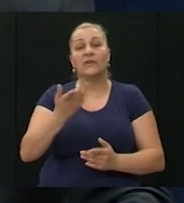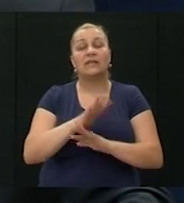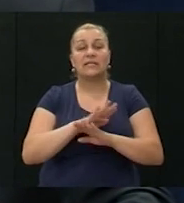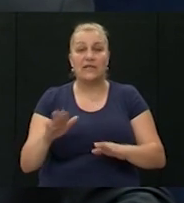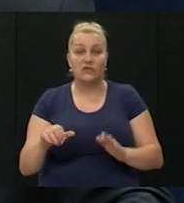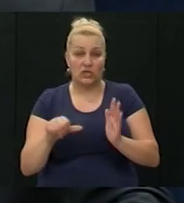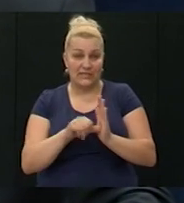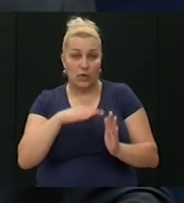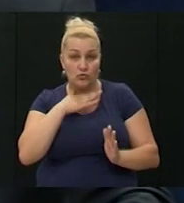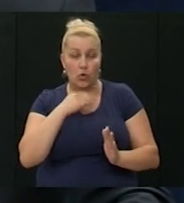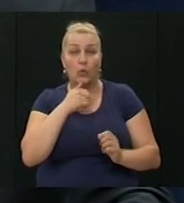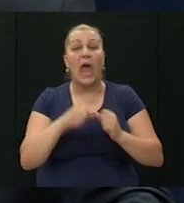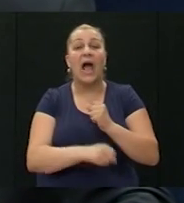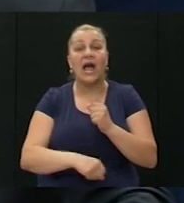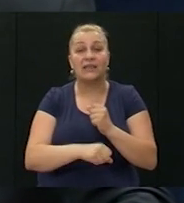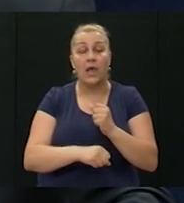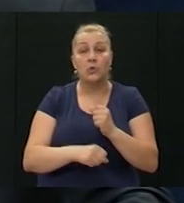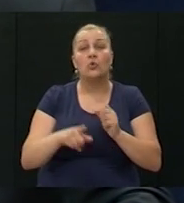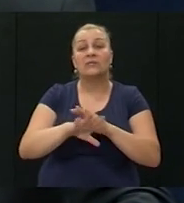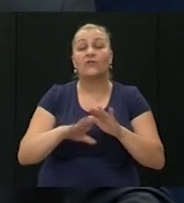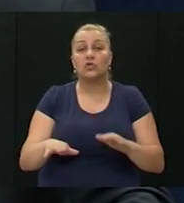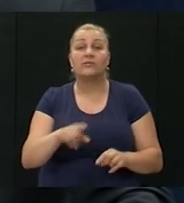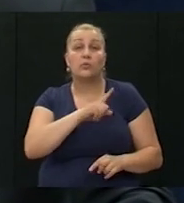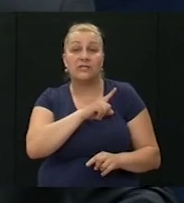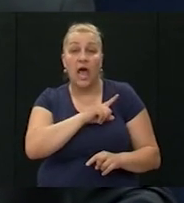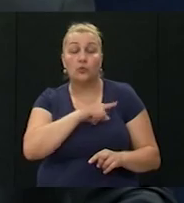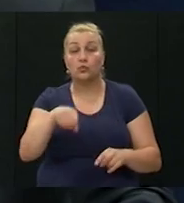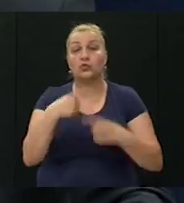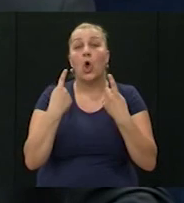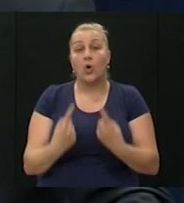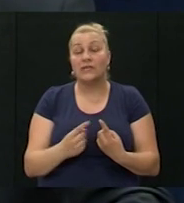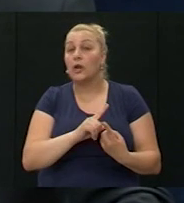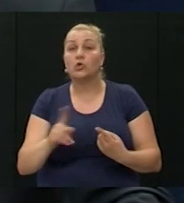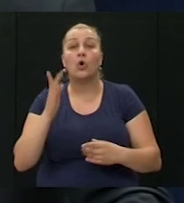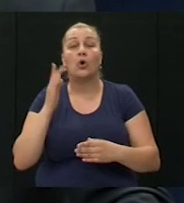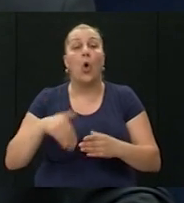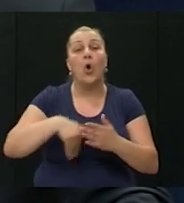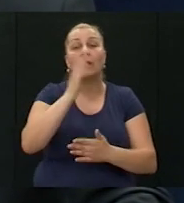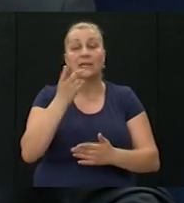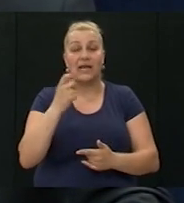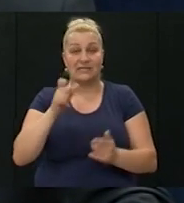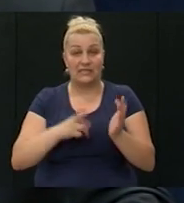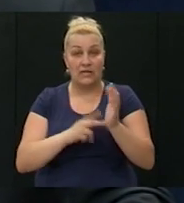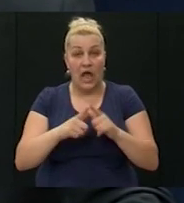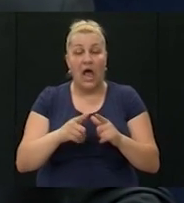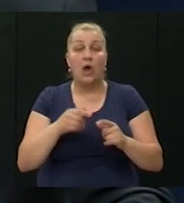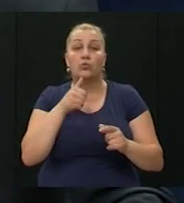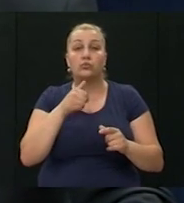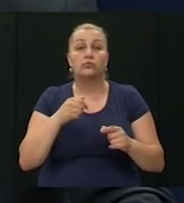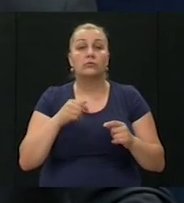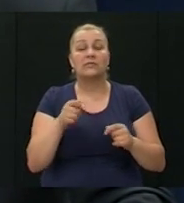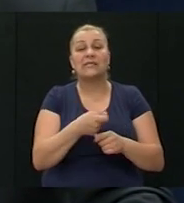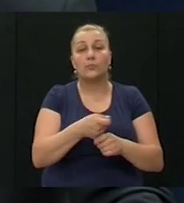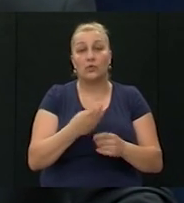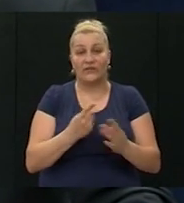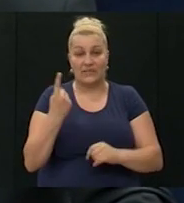srednju školu i akademiju. Zadnju godinu akademije završili ste u zadu, gdje ste i ostali do odloska iz jedna u srpnju 1991. godine. Kako su bile